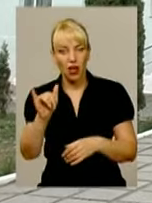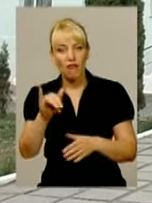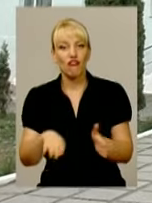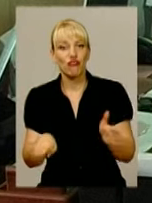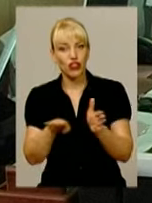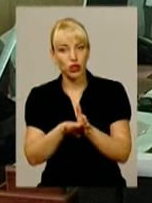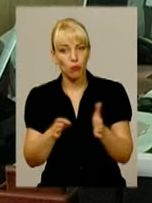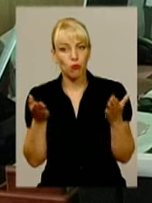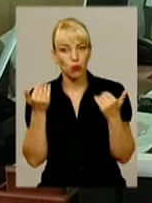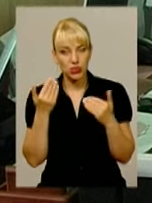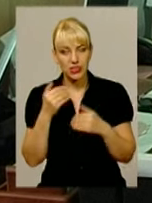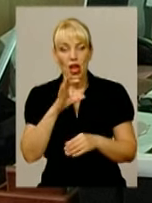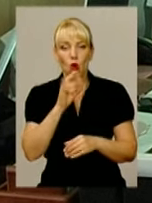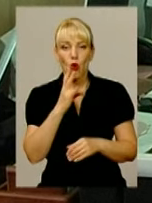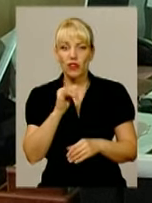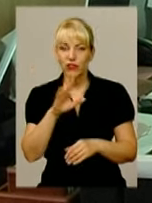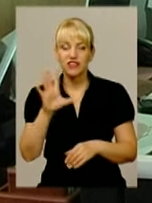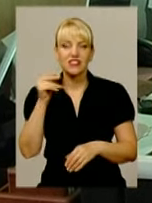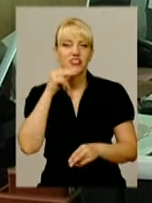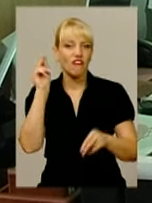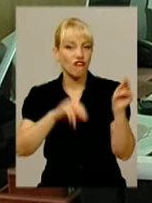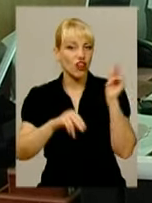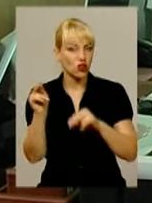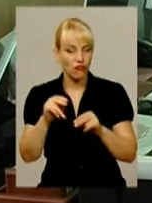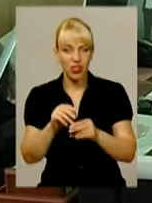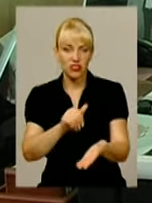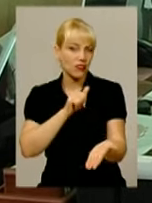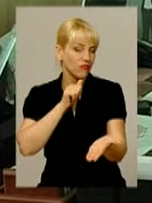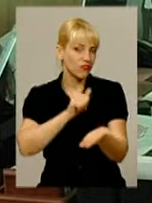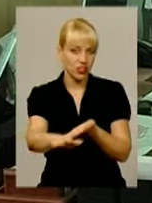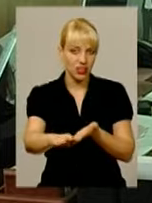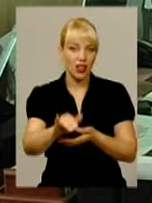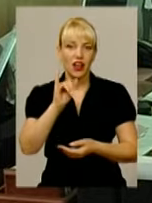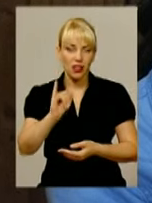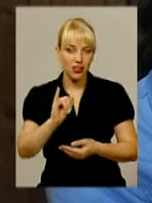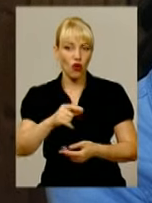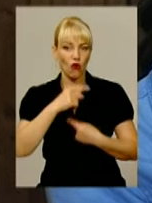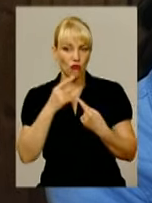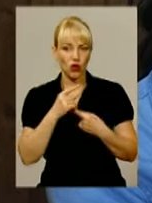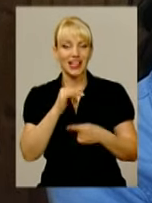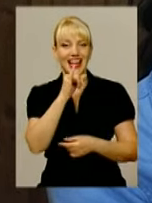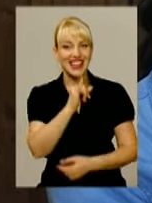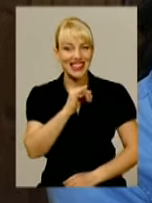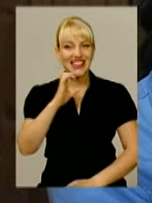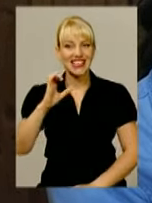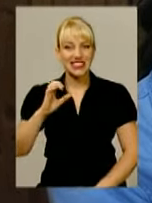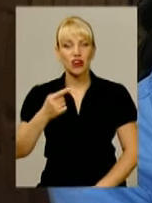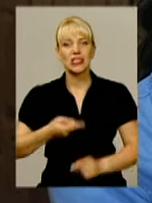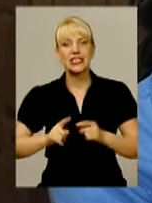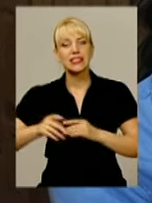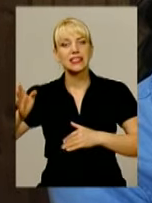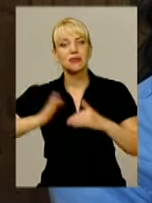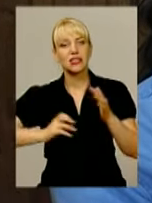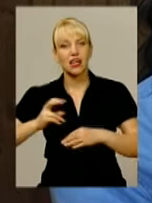Онуфрійчук всі звинувачення на адресу своєї працівниці категорично відкидає і переконує Ірина Стахова, спеціаліст від Бога.